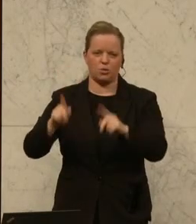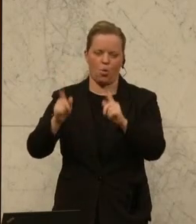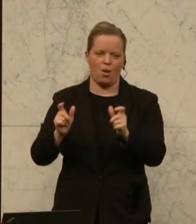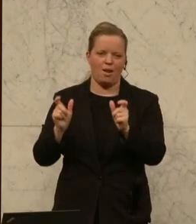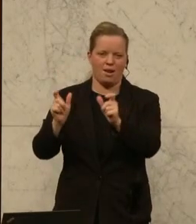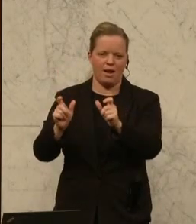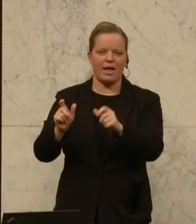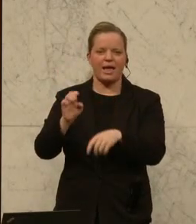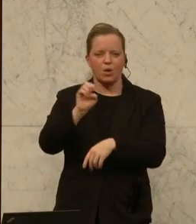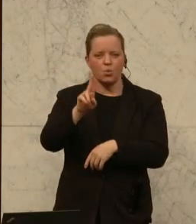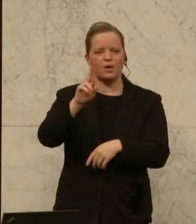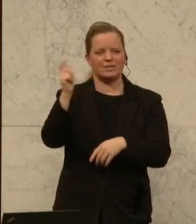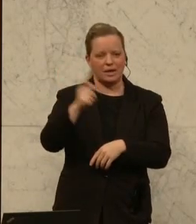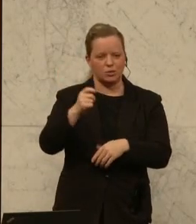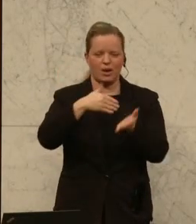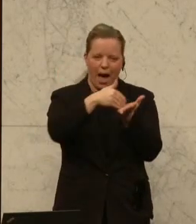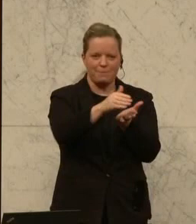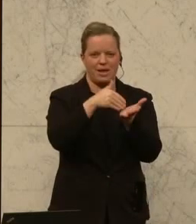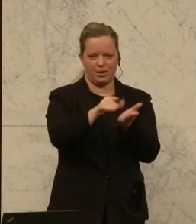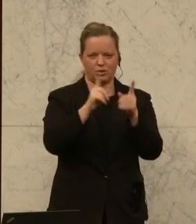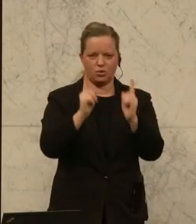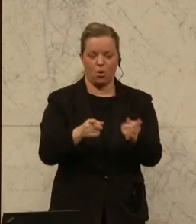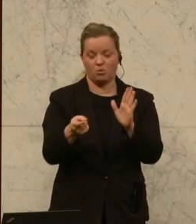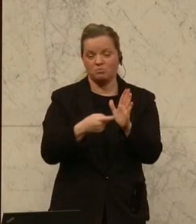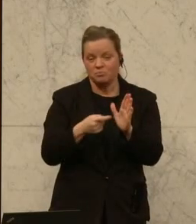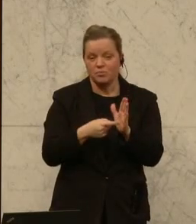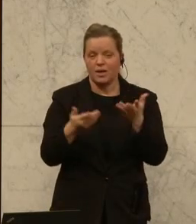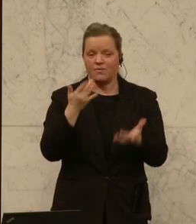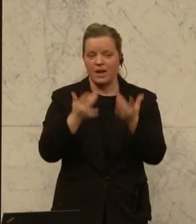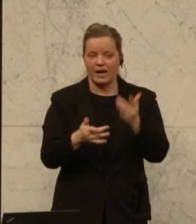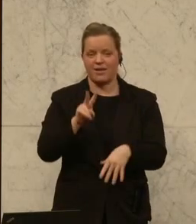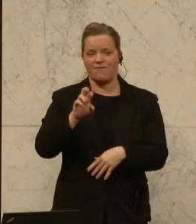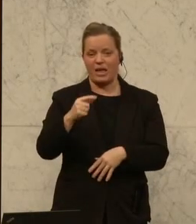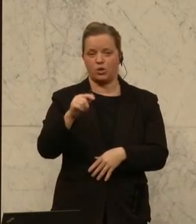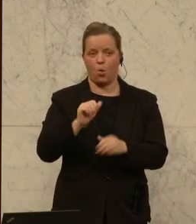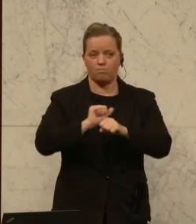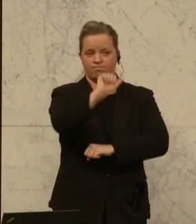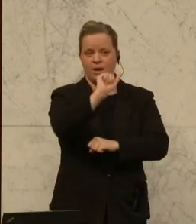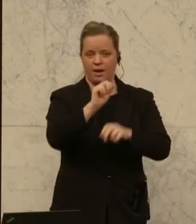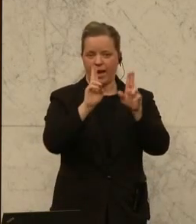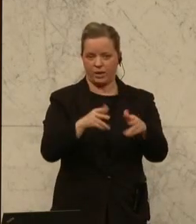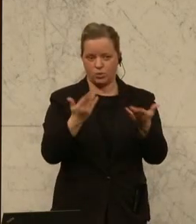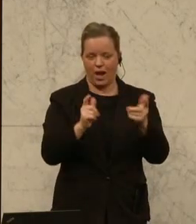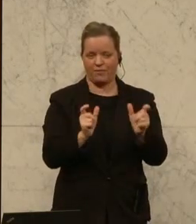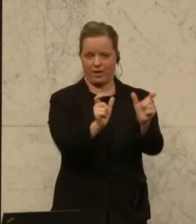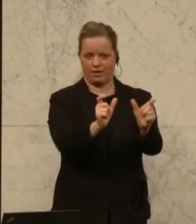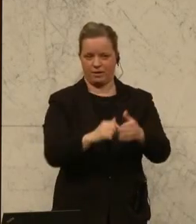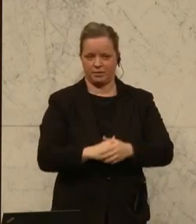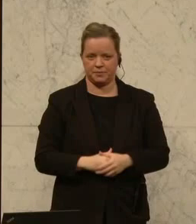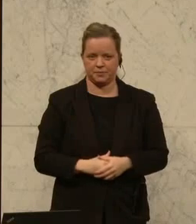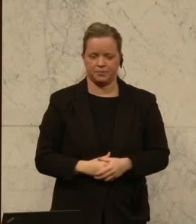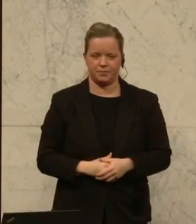EU-Sanktionsmaßnahmen abzulehnen sowie nötigenfalls mit ihrem Vetorecht zu verhindern. Wir sehen,